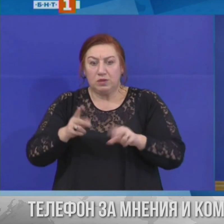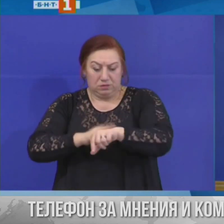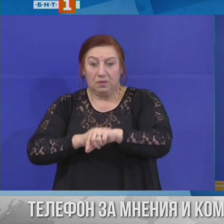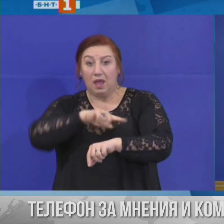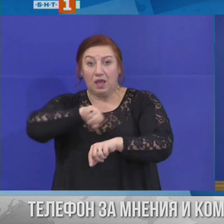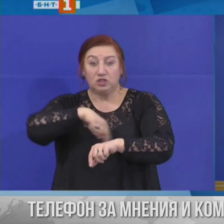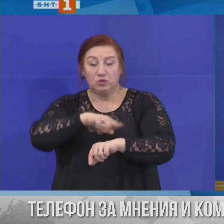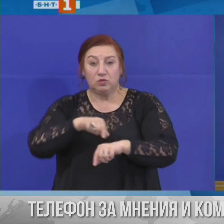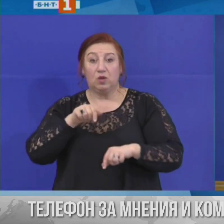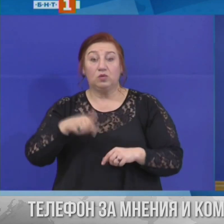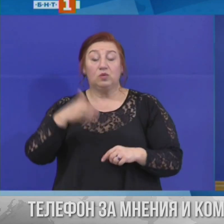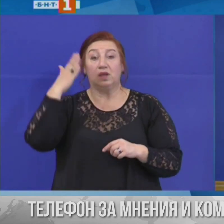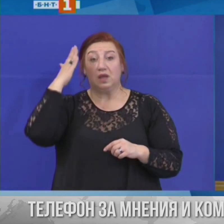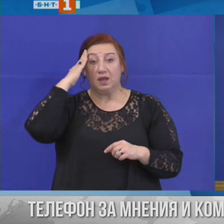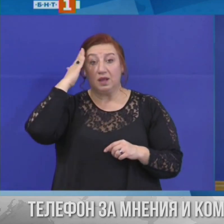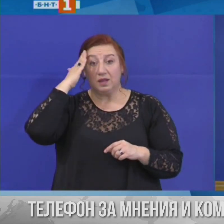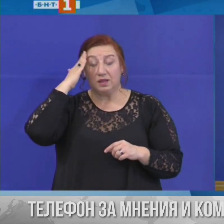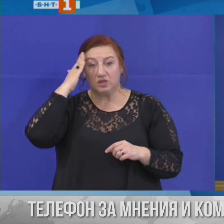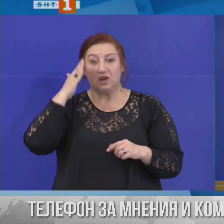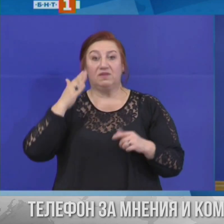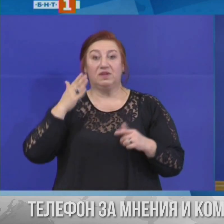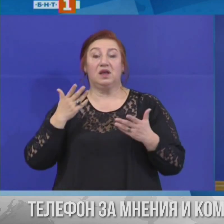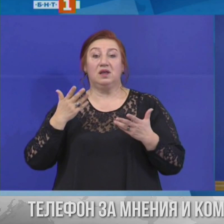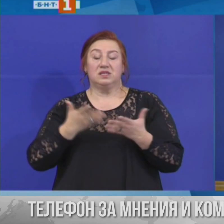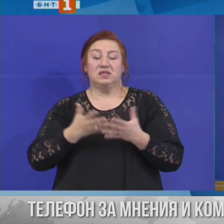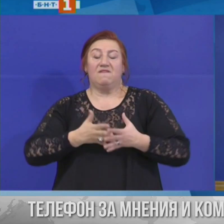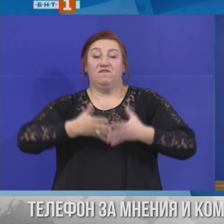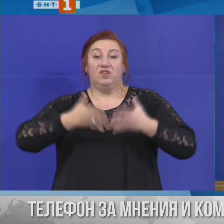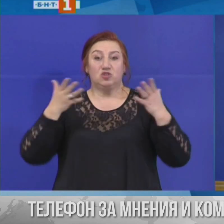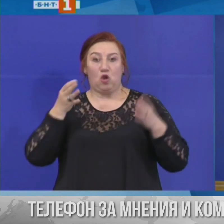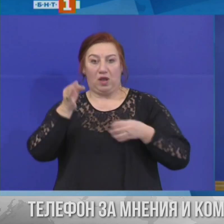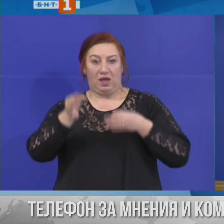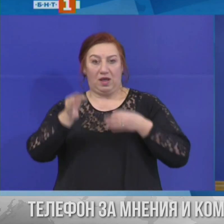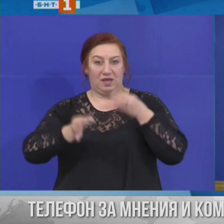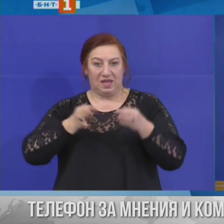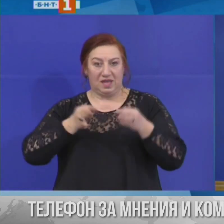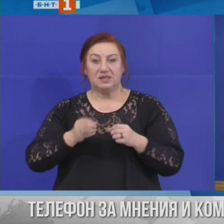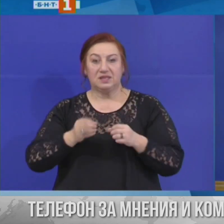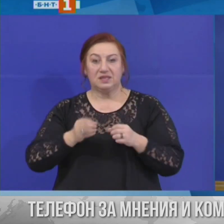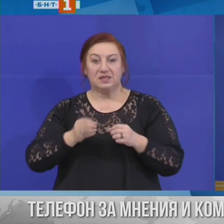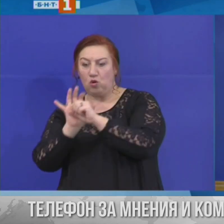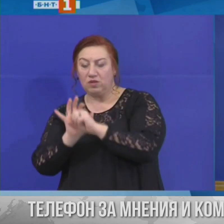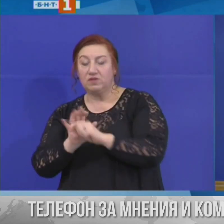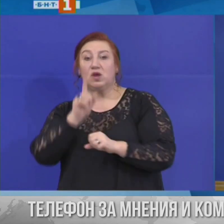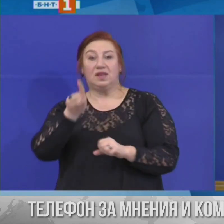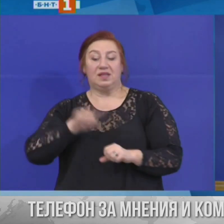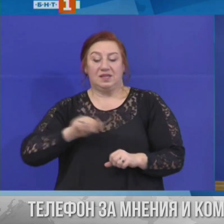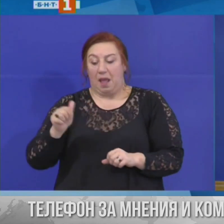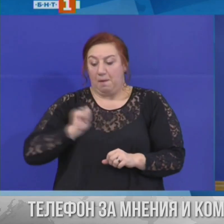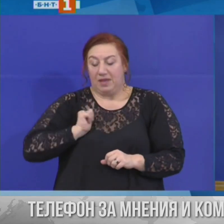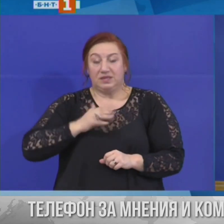не е с висока зараза на коронавируса, те за да се предпазят, затварят въздушните си пространства.